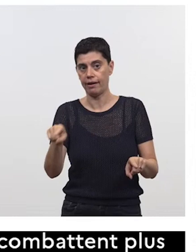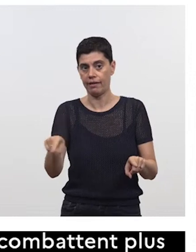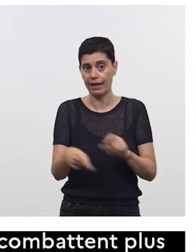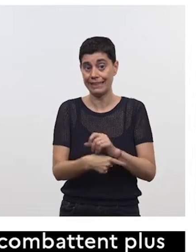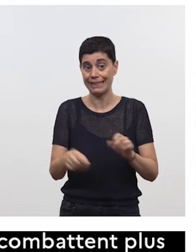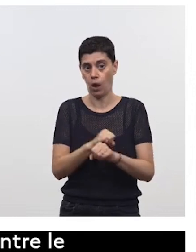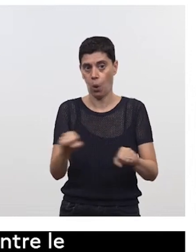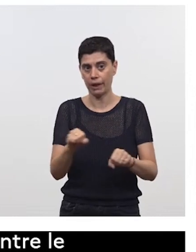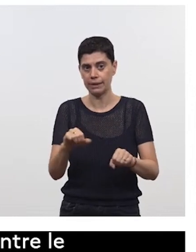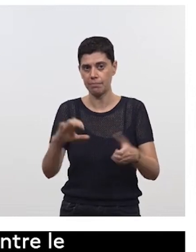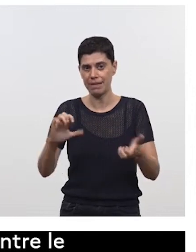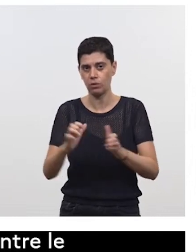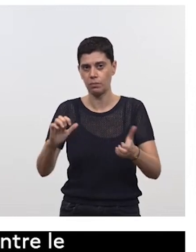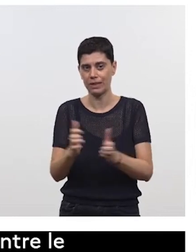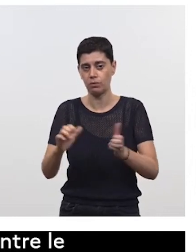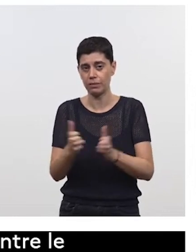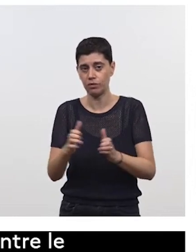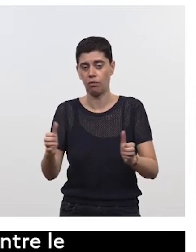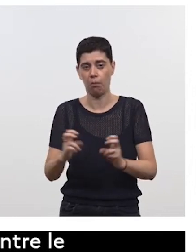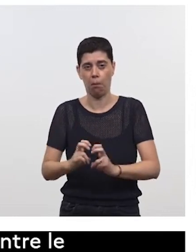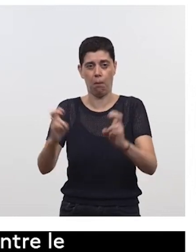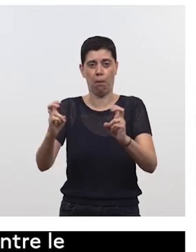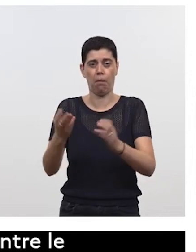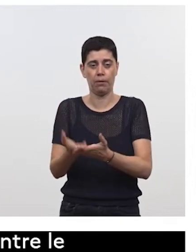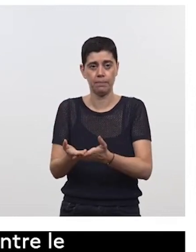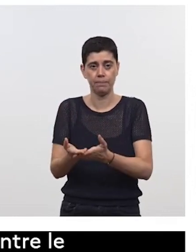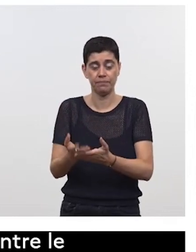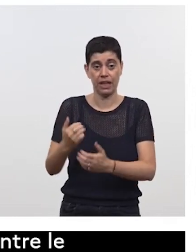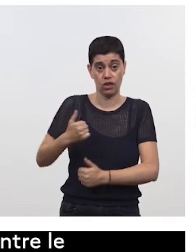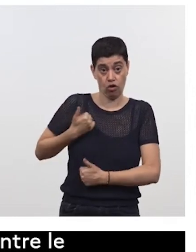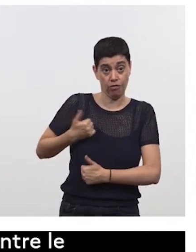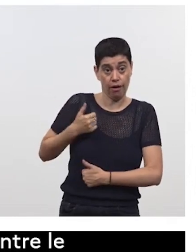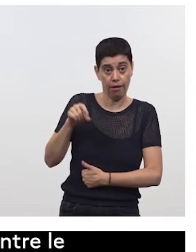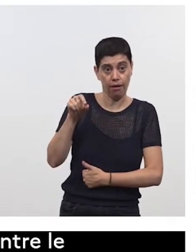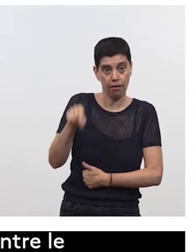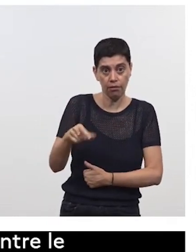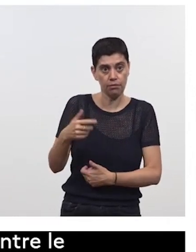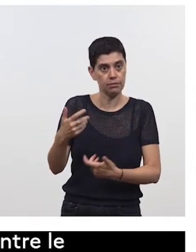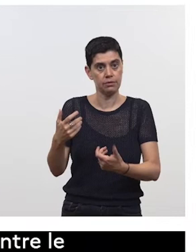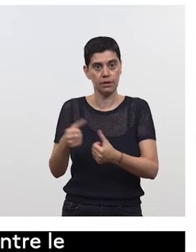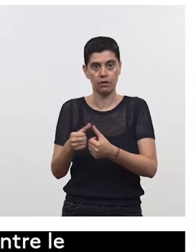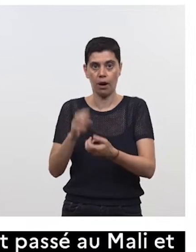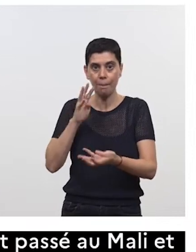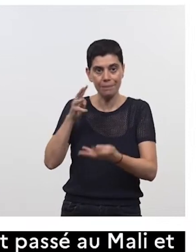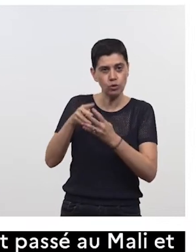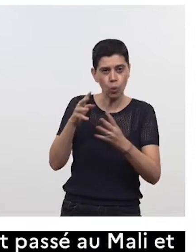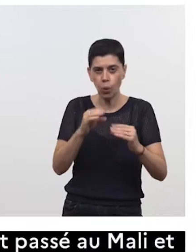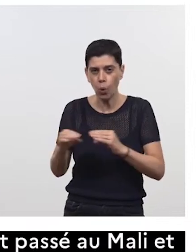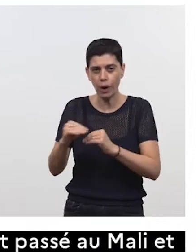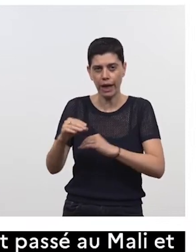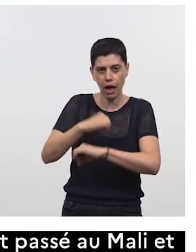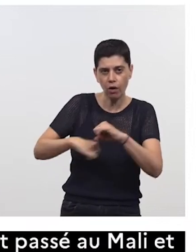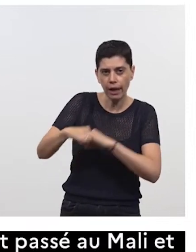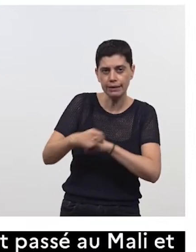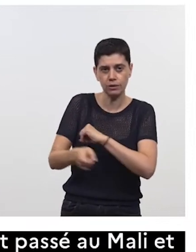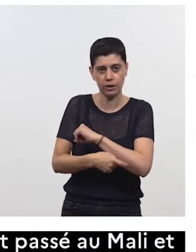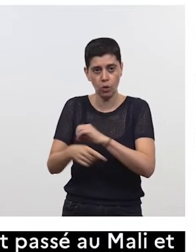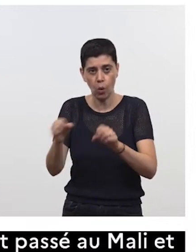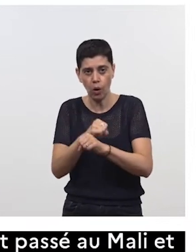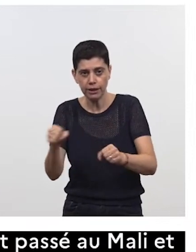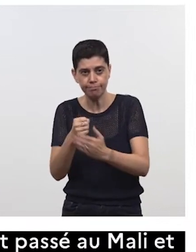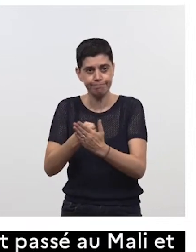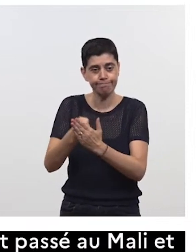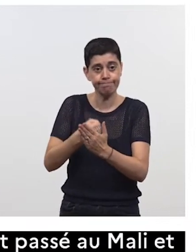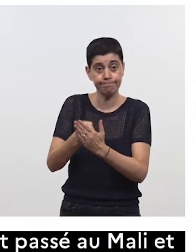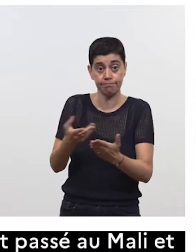va cesser d'augmenter donc ces soldats qui sont particulièrement qui ont été particulièrement sollicités dans des missions opérationnelles de lutte contre le terrorisme sont effectivement dans